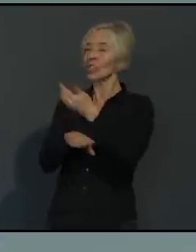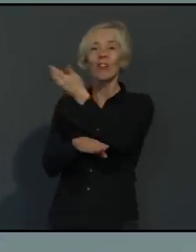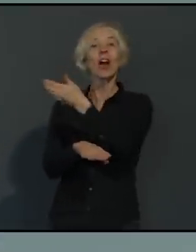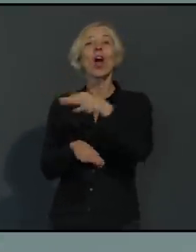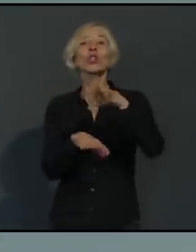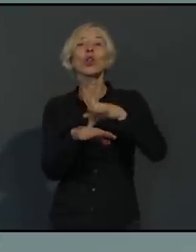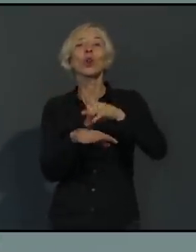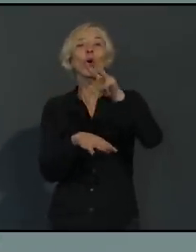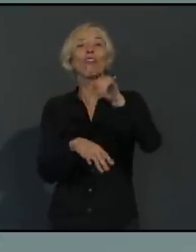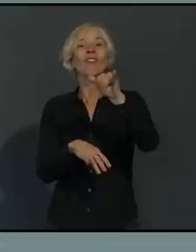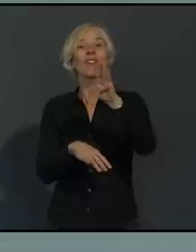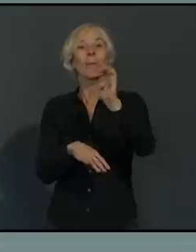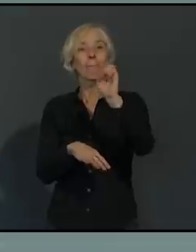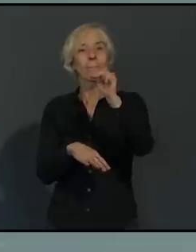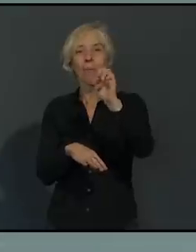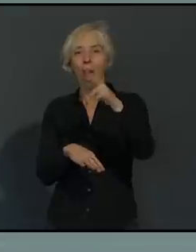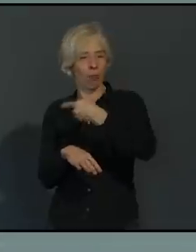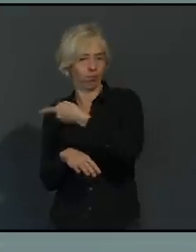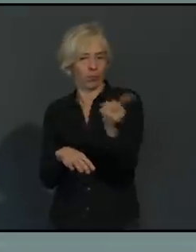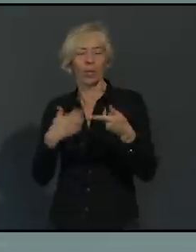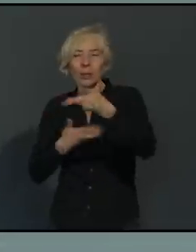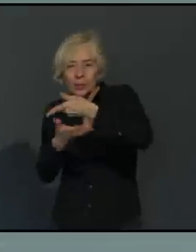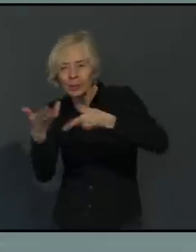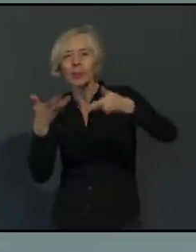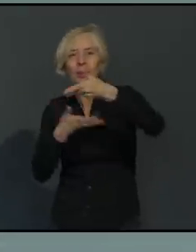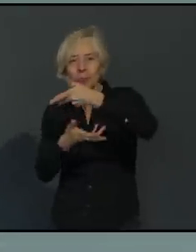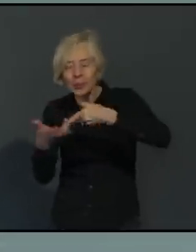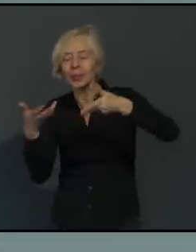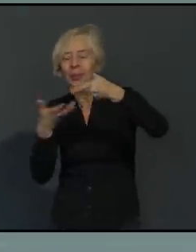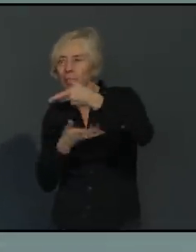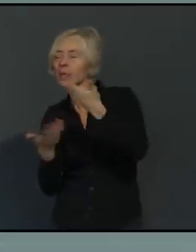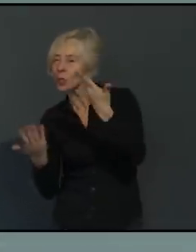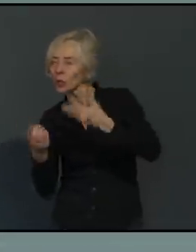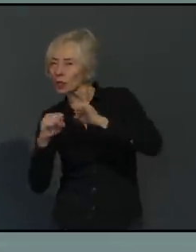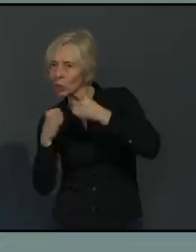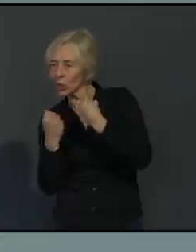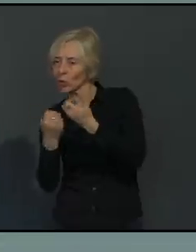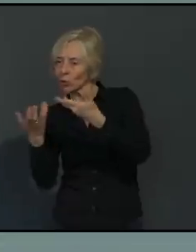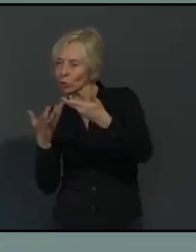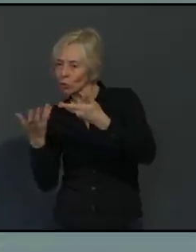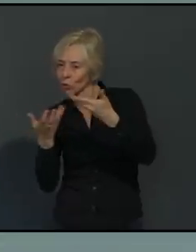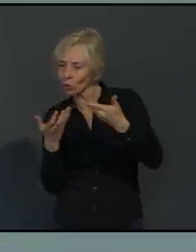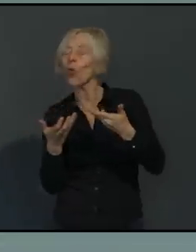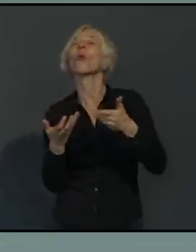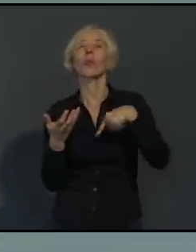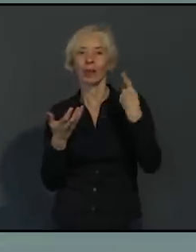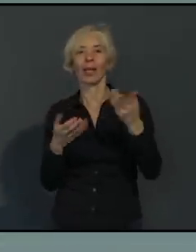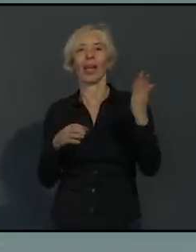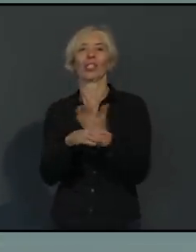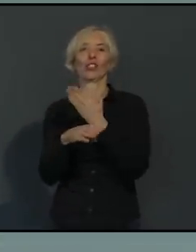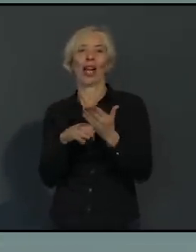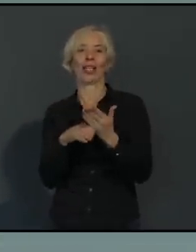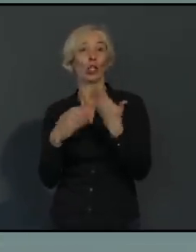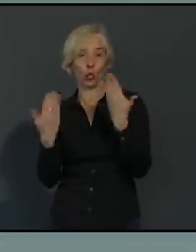Entscheidungen zu treffen. Und aufgrund eben der anhaltend hohen, des anhaltend hohen Plateaus